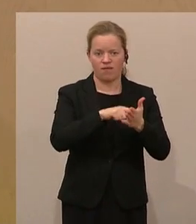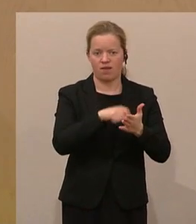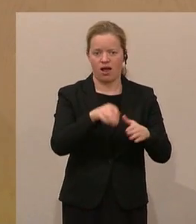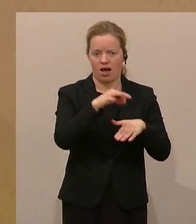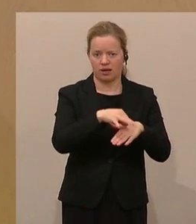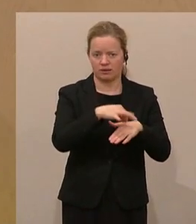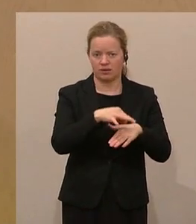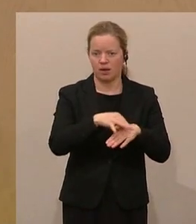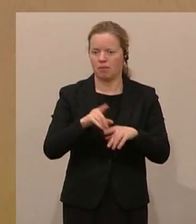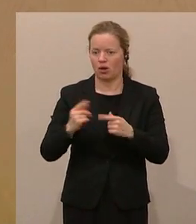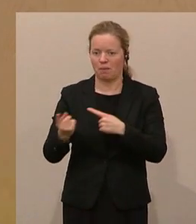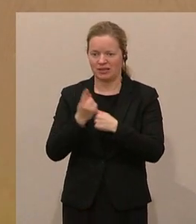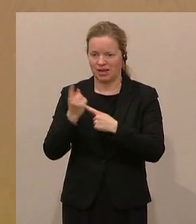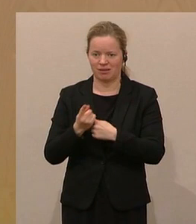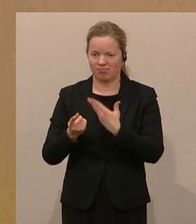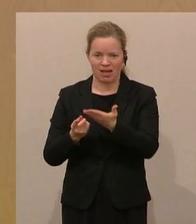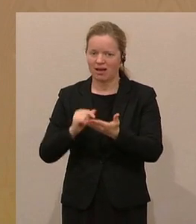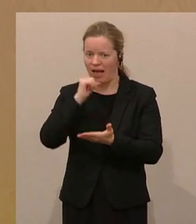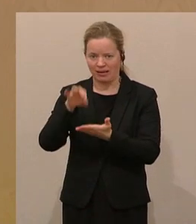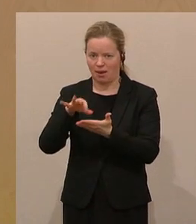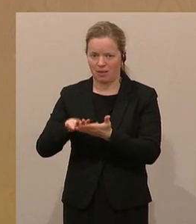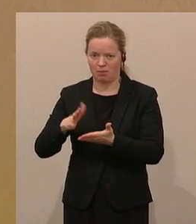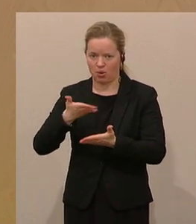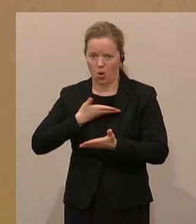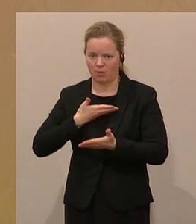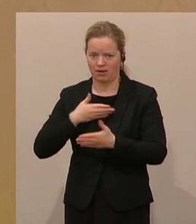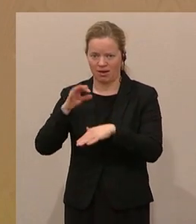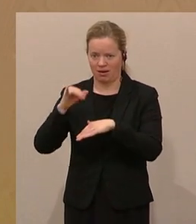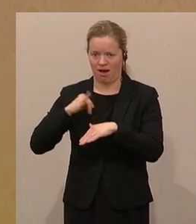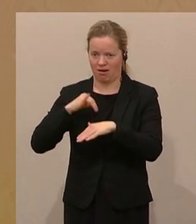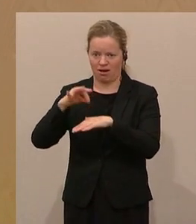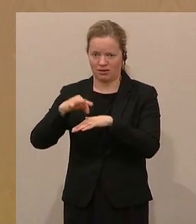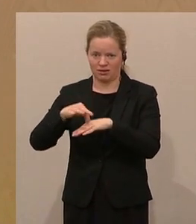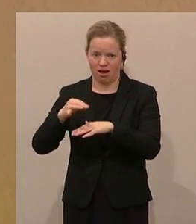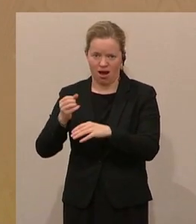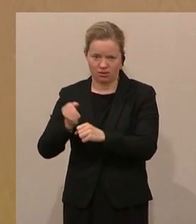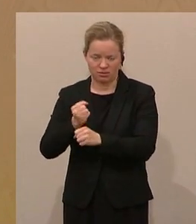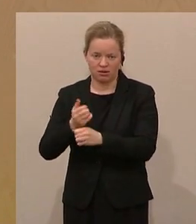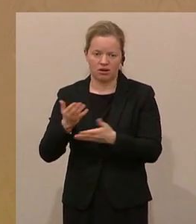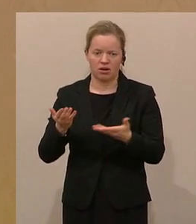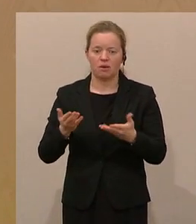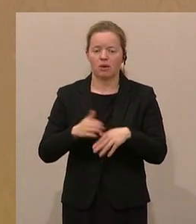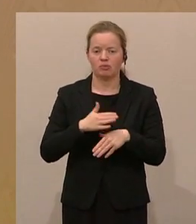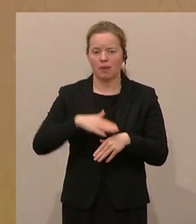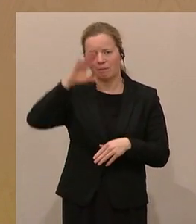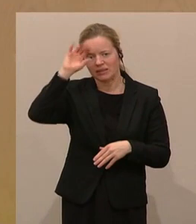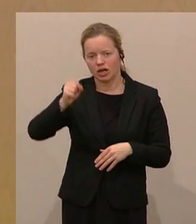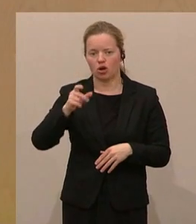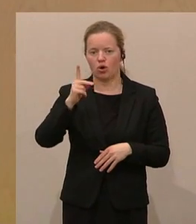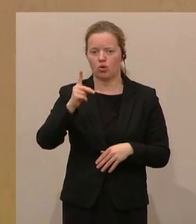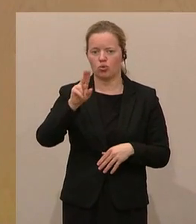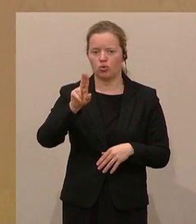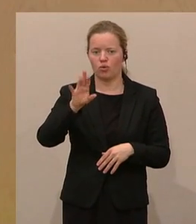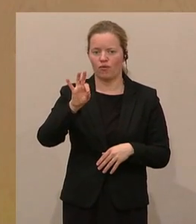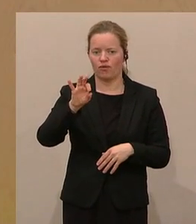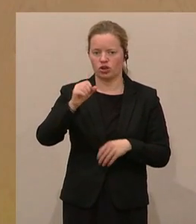Kassenarzt bekommen. Und da gibt es viele Regionen, wo es ein Thema ist. Zum Beispiel im Bezirk Kufstein haben Sie für den ganzen Bezirk